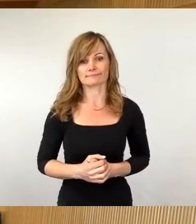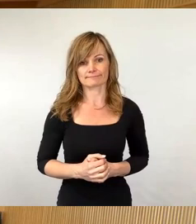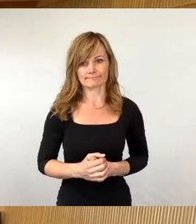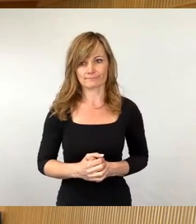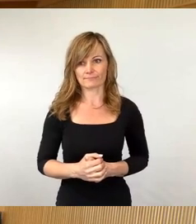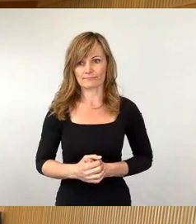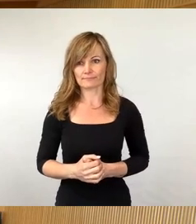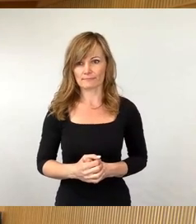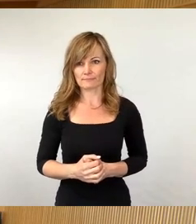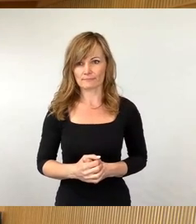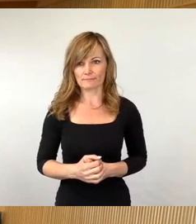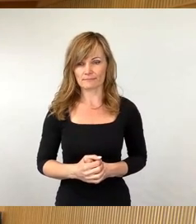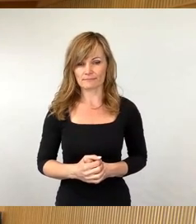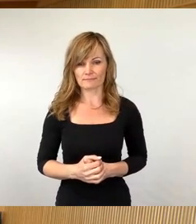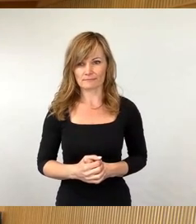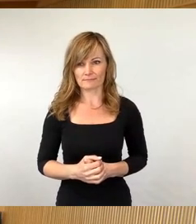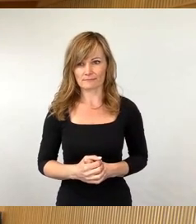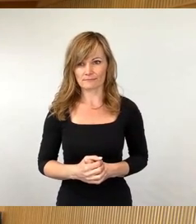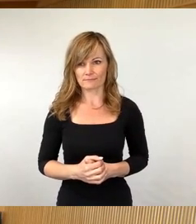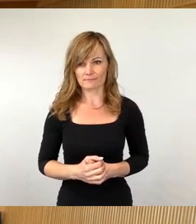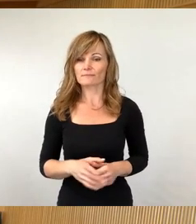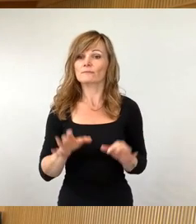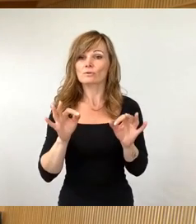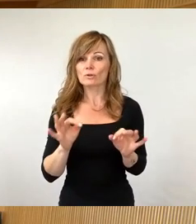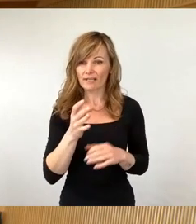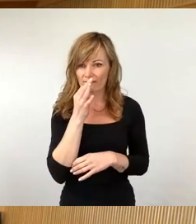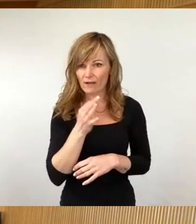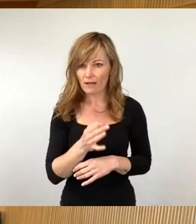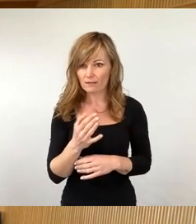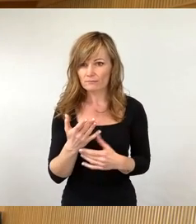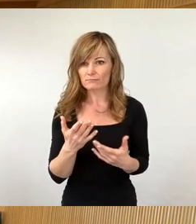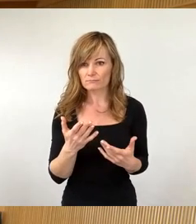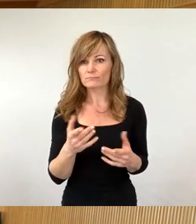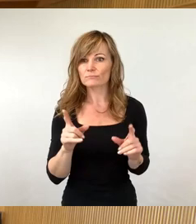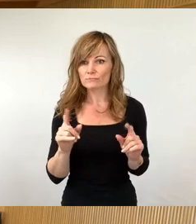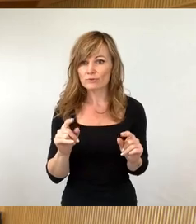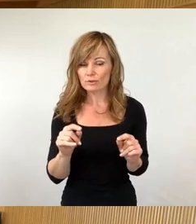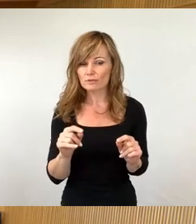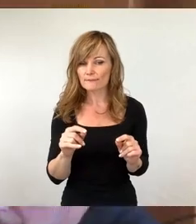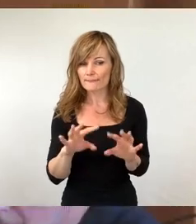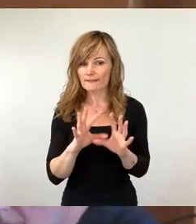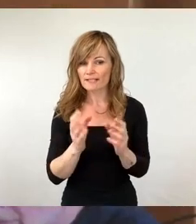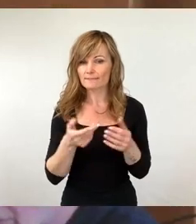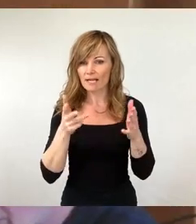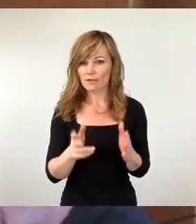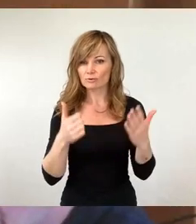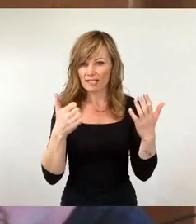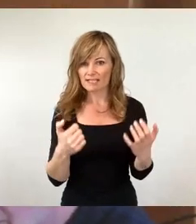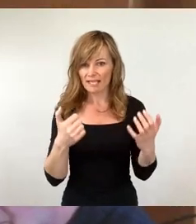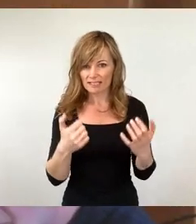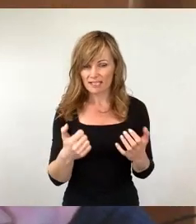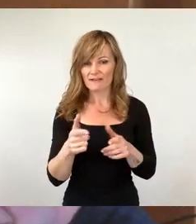Sie gestatten dann konkretisierende Nachfragen, das heißt, von den 860 Fahrgastunterständen sind